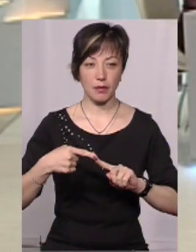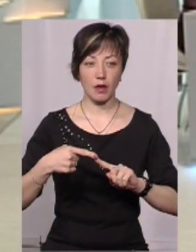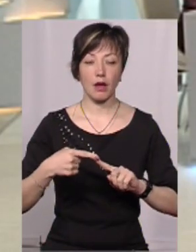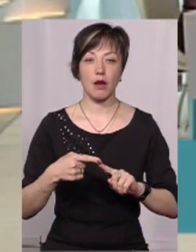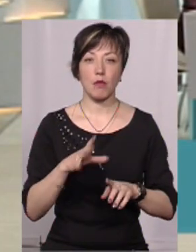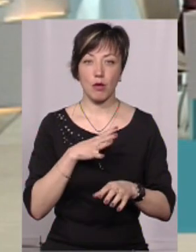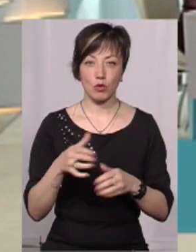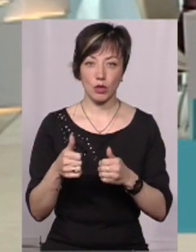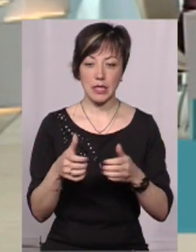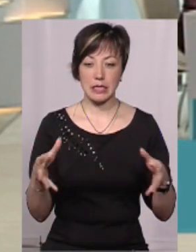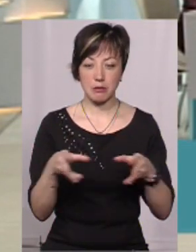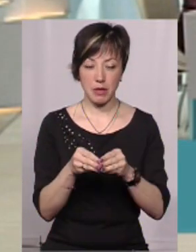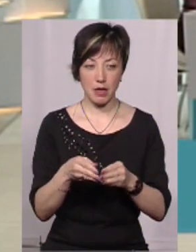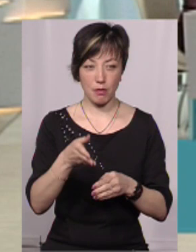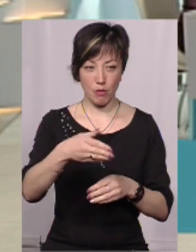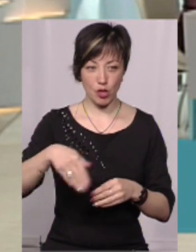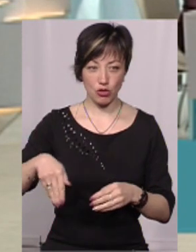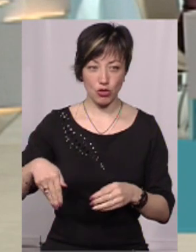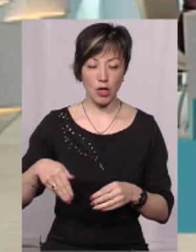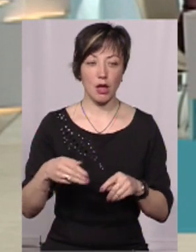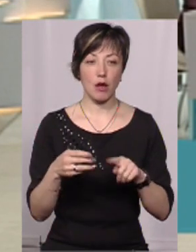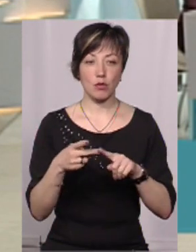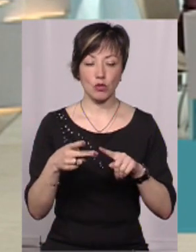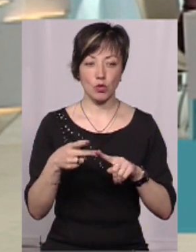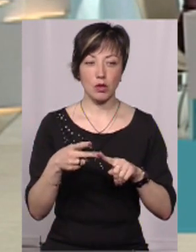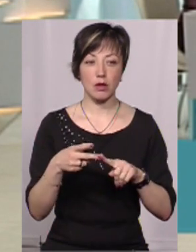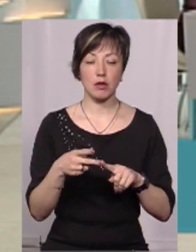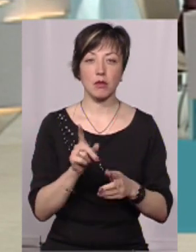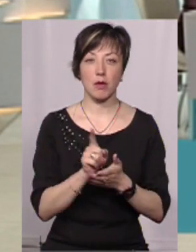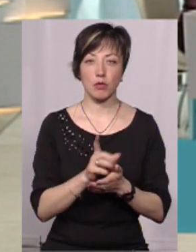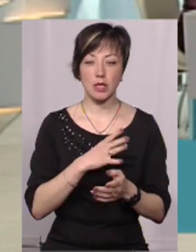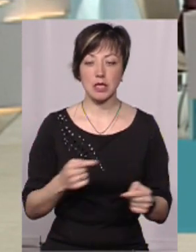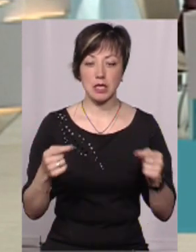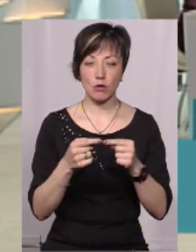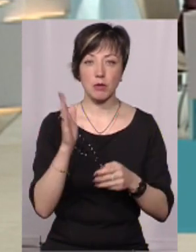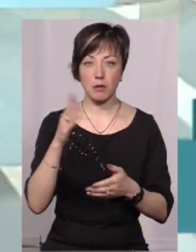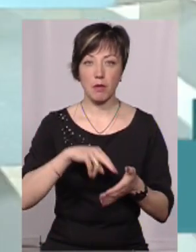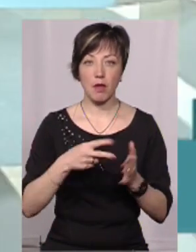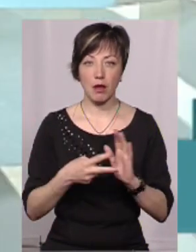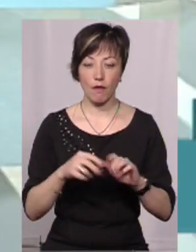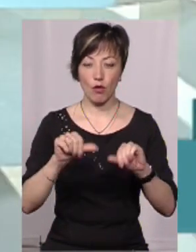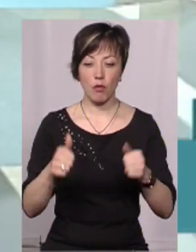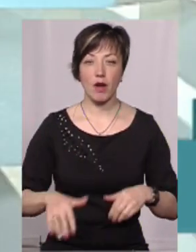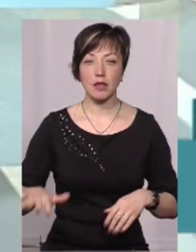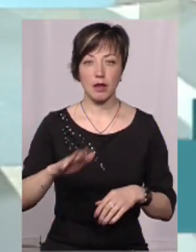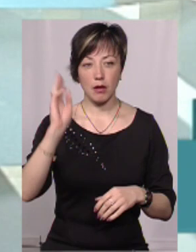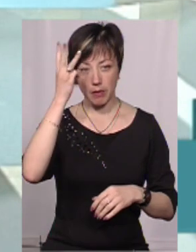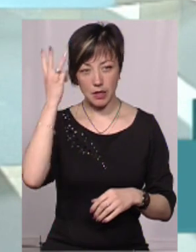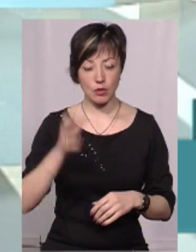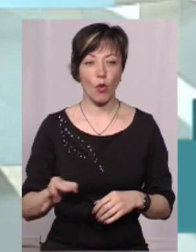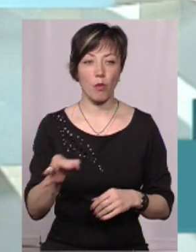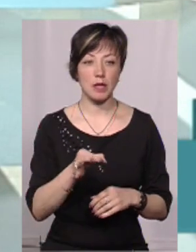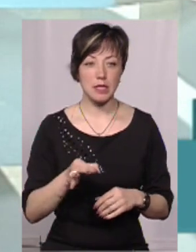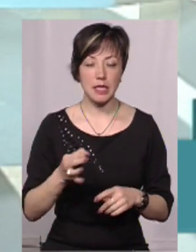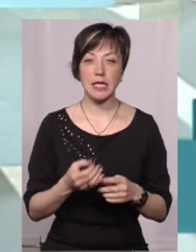має бути суміжна, тобто спільні межі. По-друге, це має бути згідно перспективного плану формування територій Хмельницької